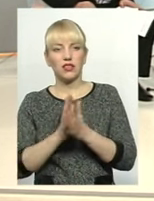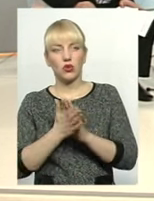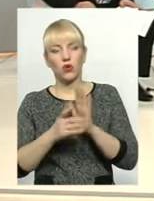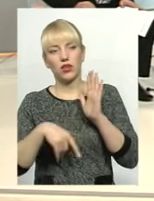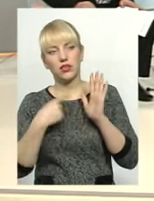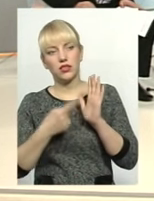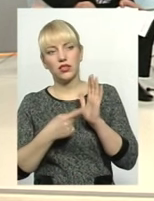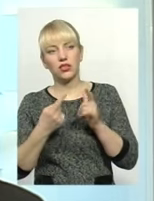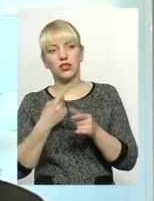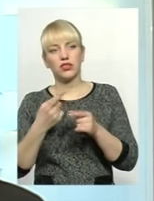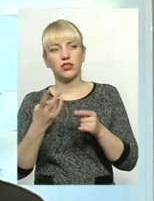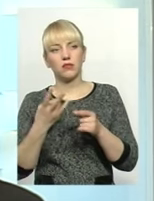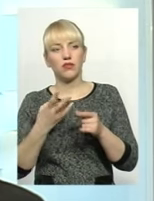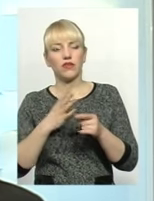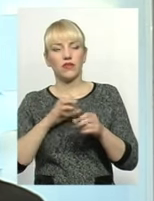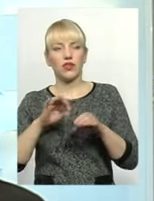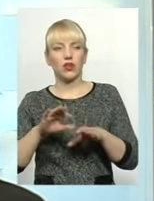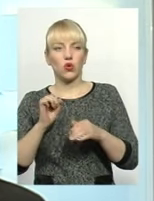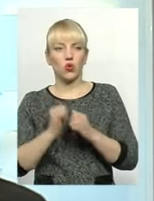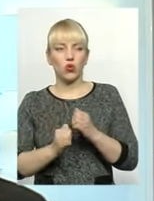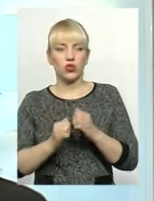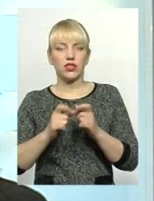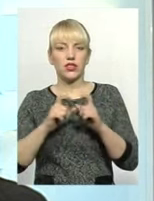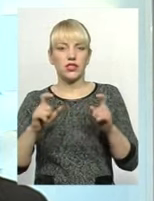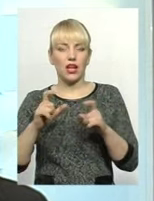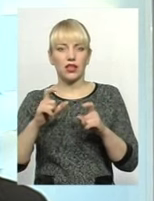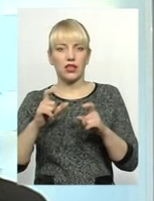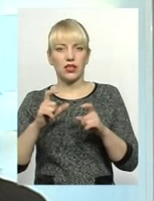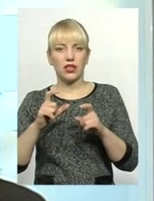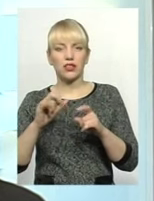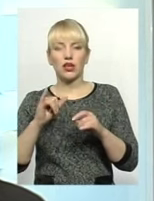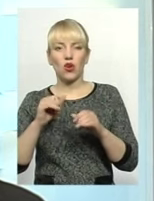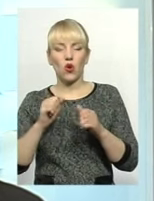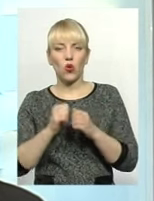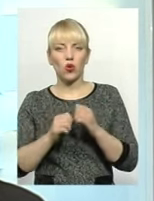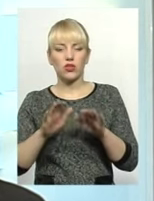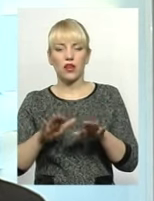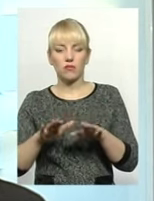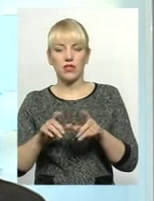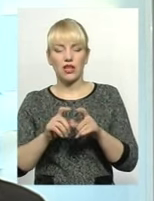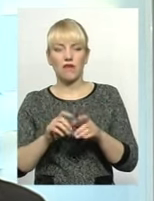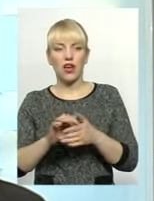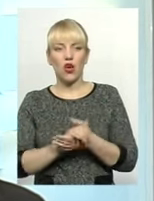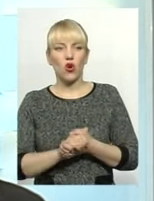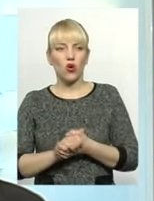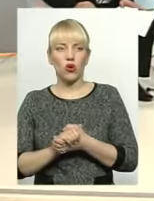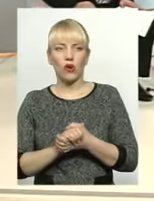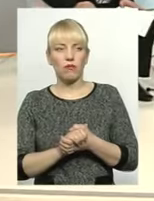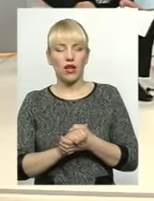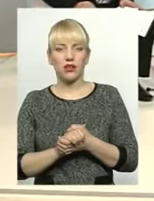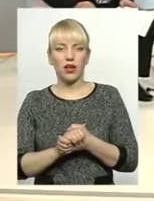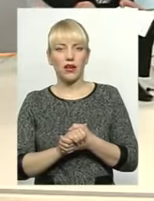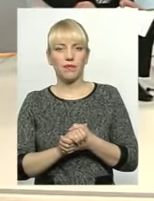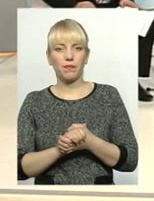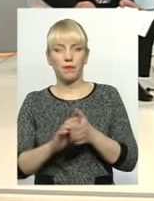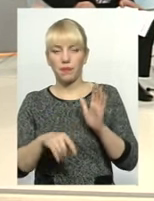Чи це мають вирішувати кожна місцева громада на сесіях міської ради? Вихід, я рахую,